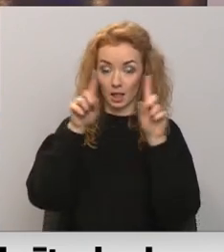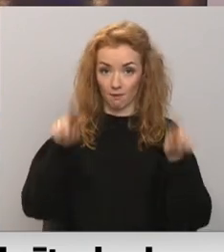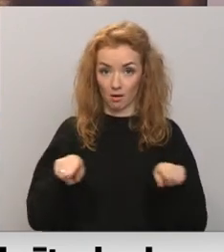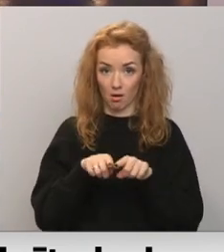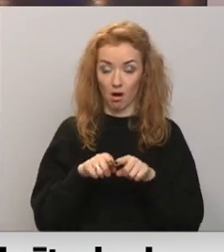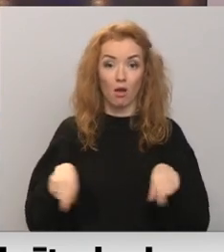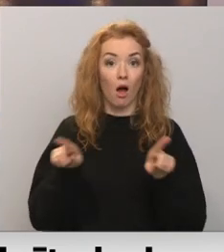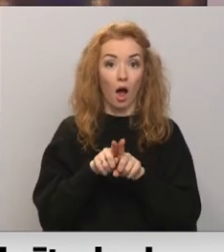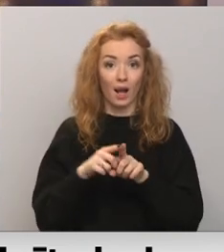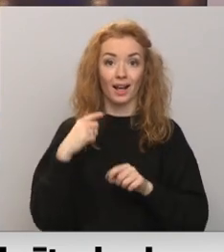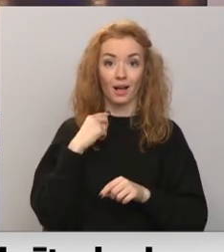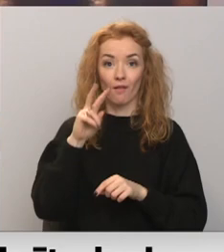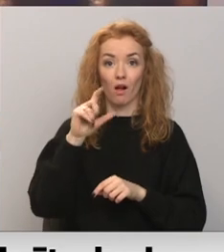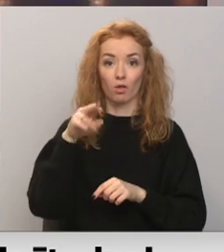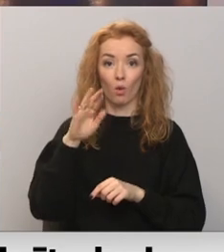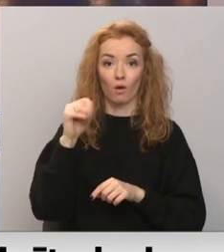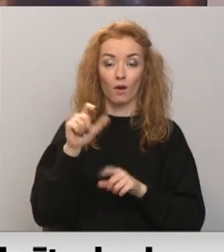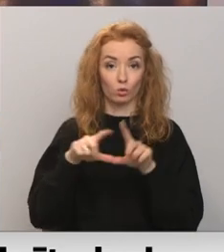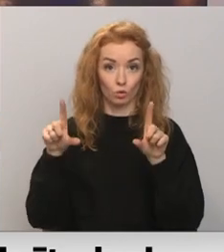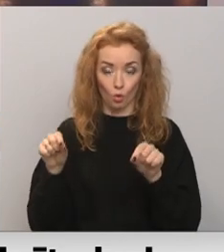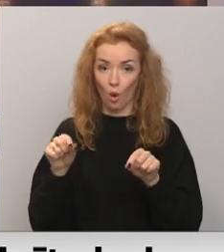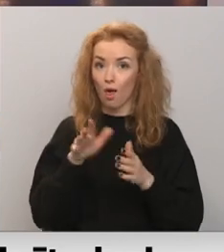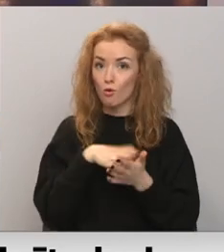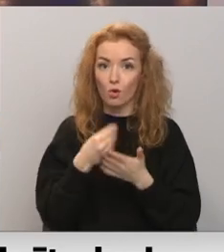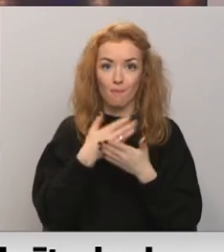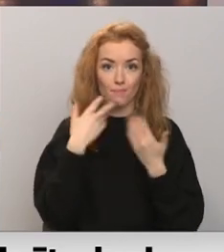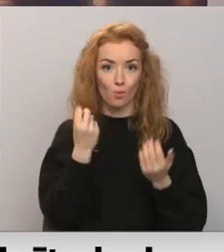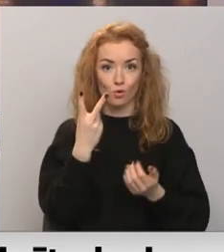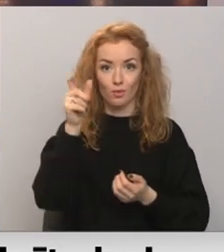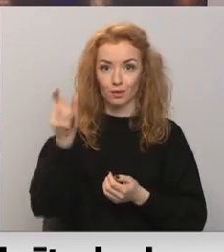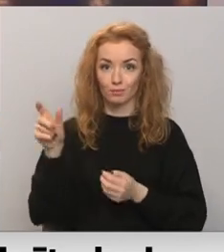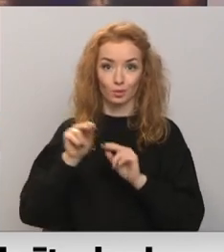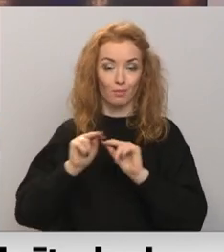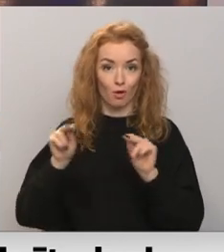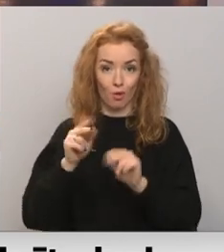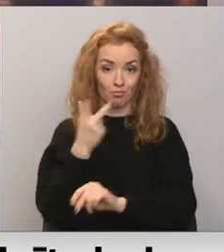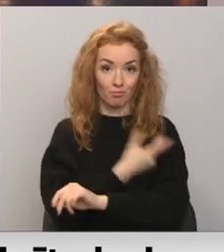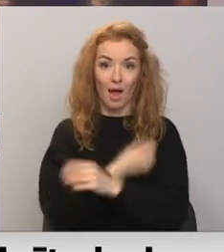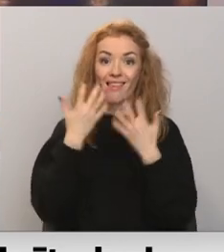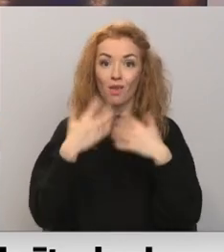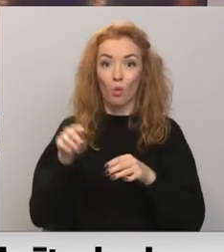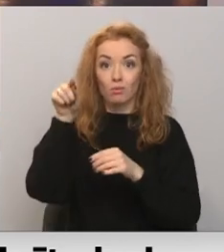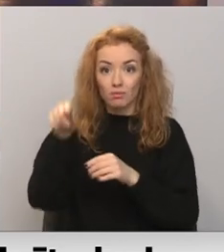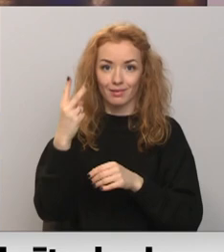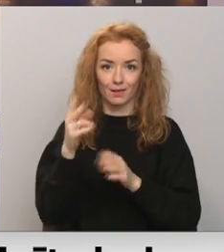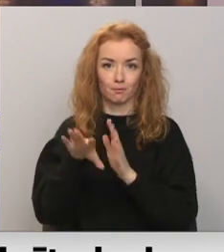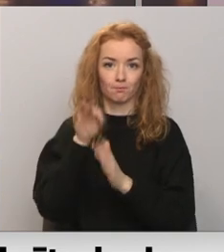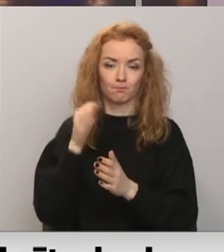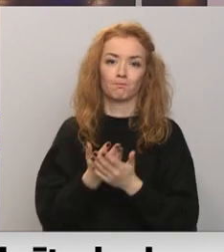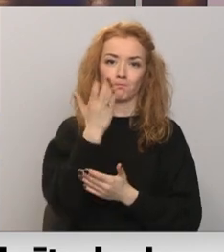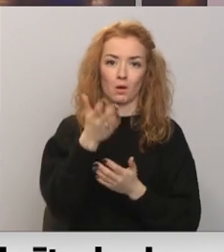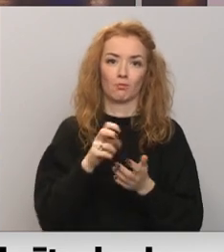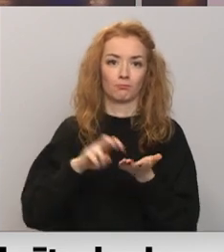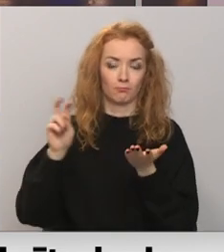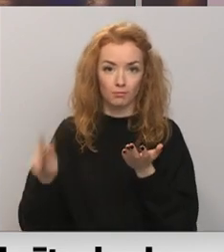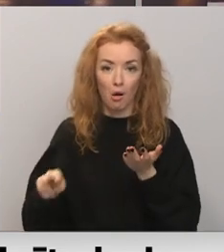Arī Rīgas Valdors skola, kurā aizvien nav vakcinējušies 12 skolotāji, vēl divi jau iesnieguši atlūgumu. Kā strādāt pēc 15.